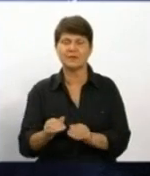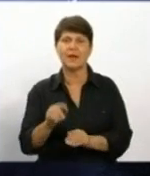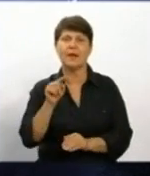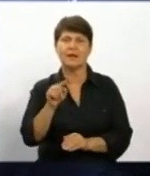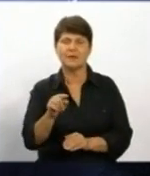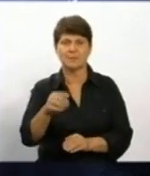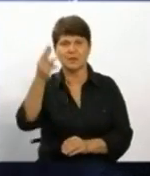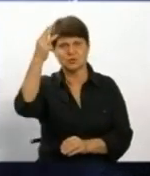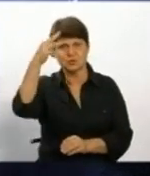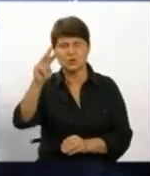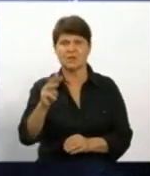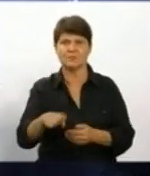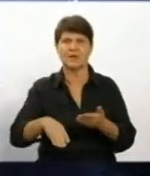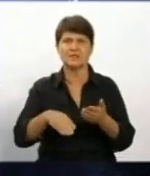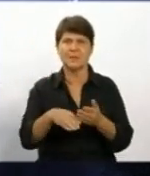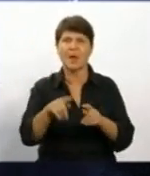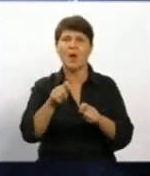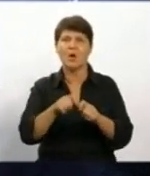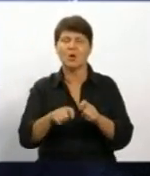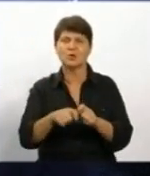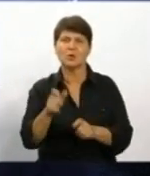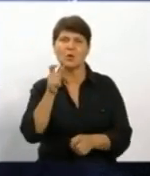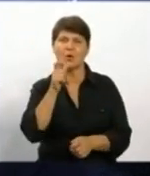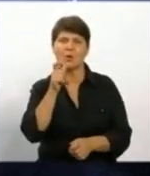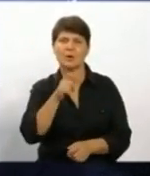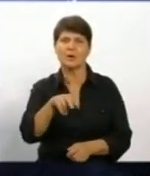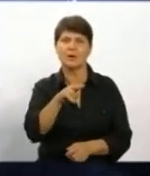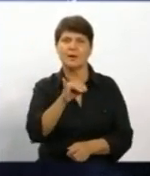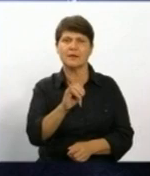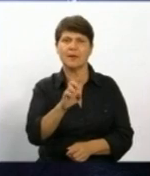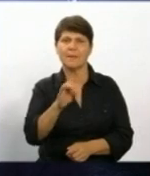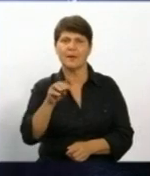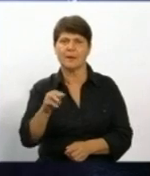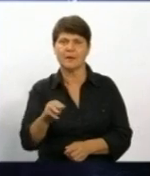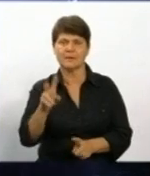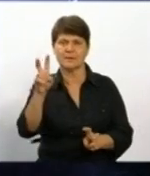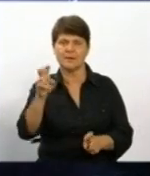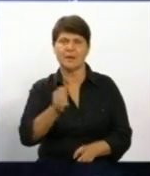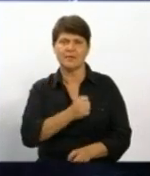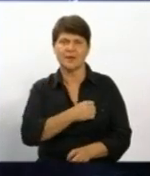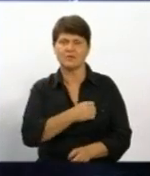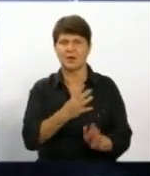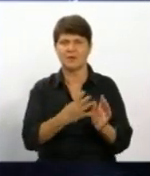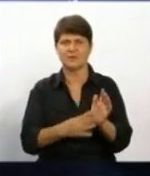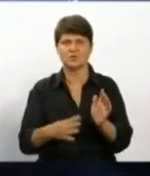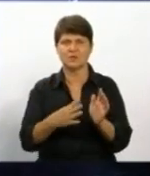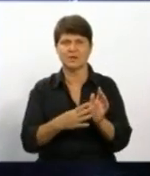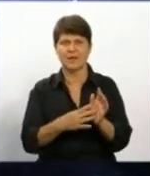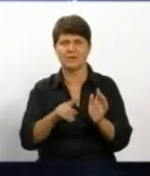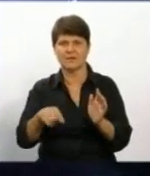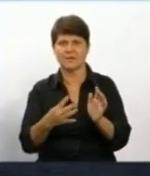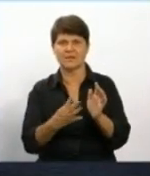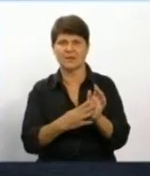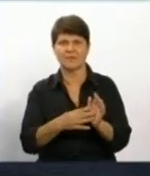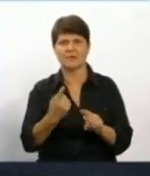засобами контролю і компенсації діабету, які для наших дітей, на жаль, практично 99,9% – це